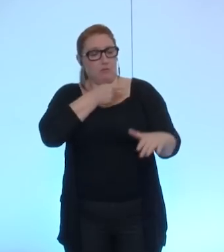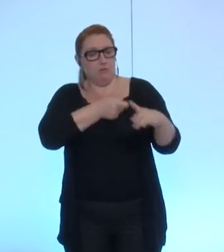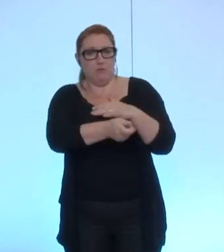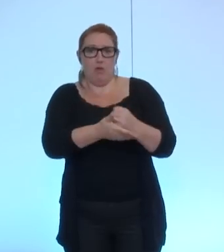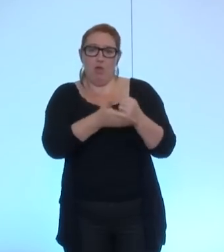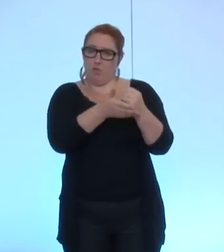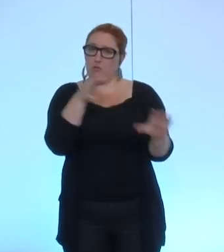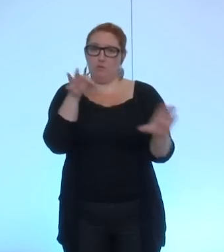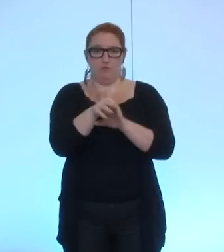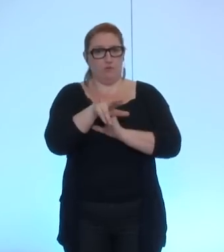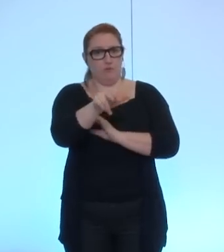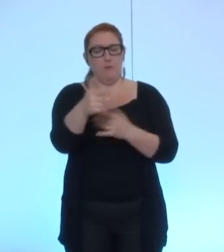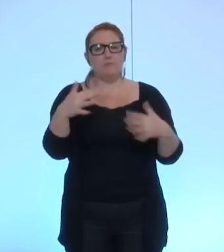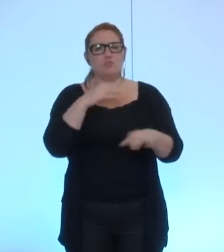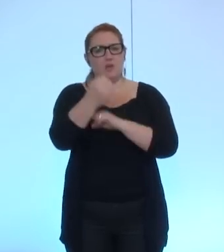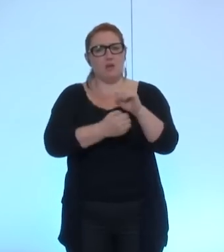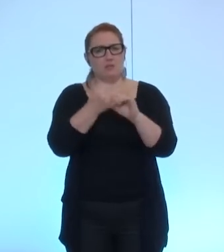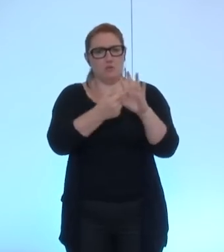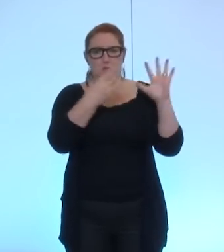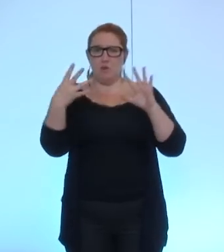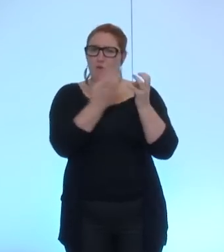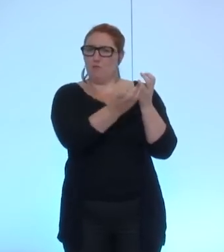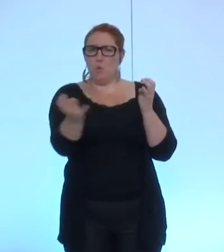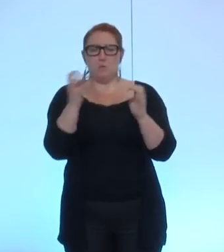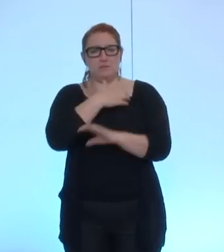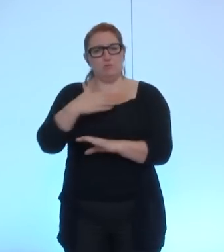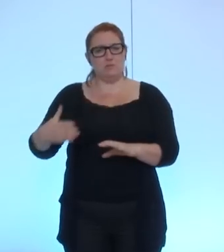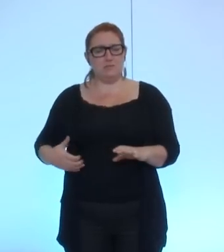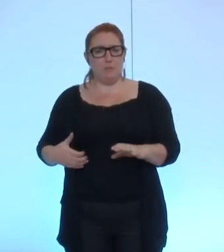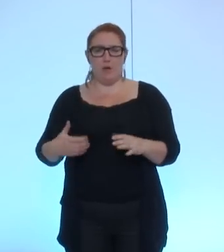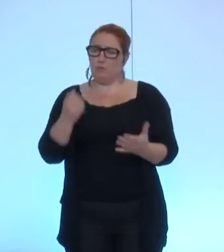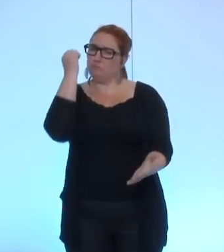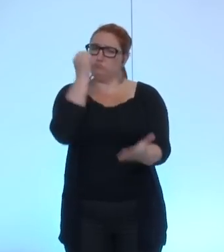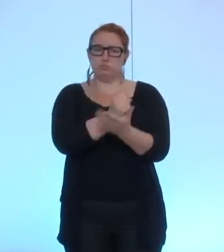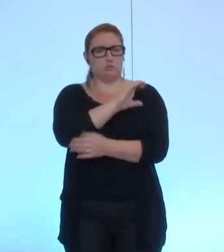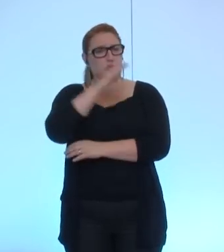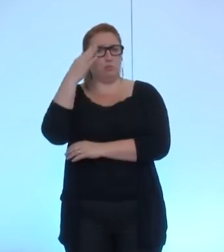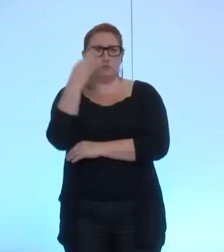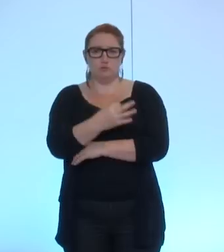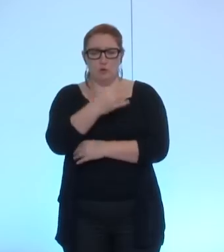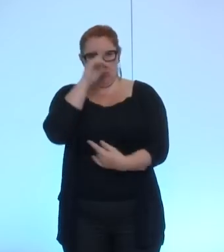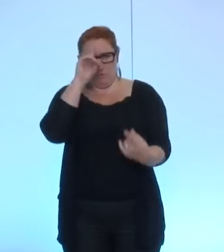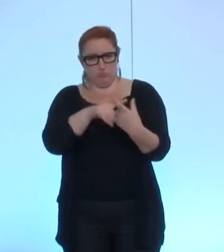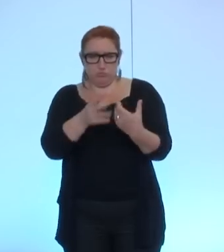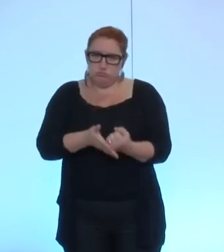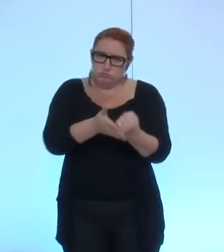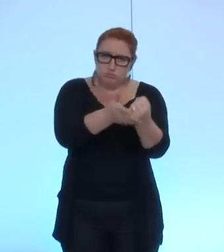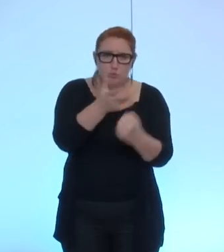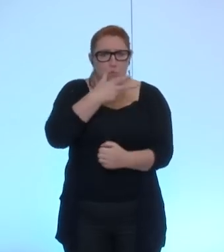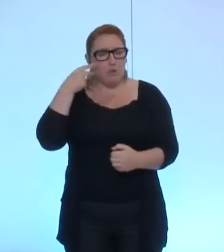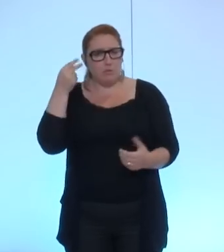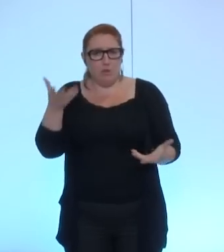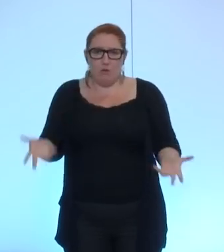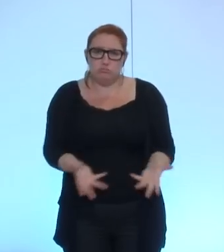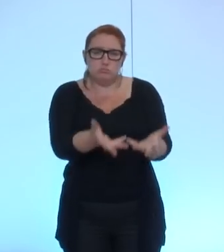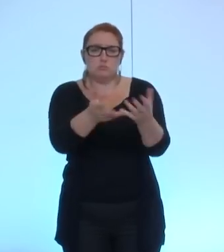Grenoble avait unanimement apporté son soutien à une aide humanitaire à ses mêmes habitants il s'agit en effet pour nous de